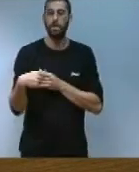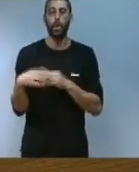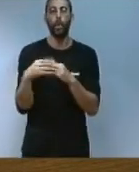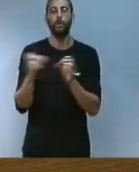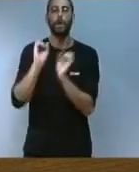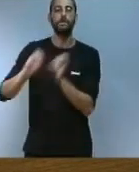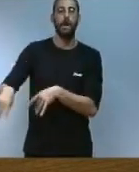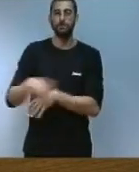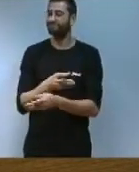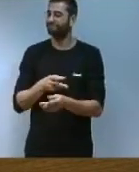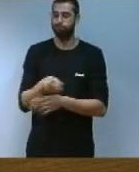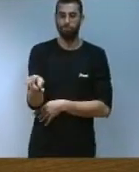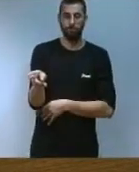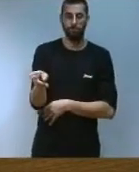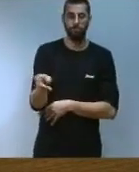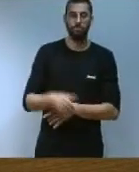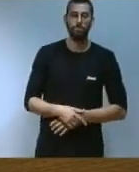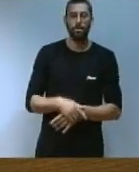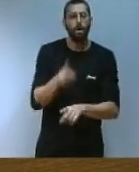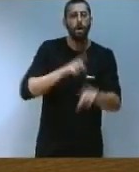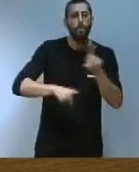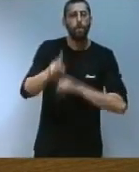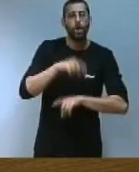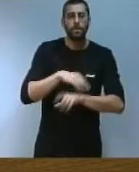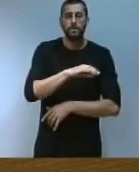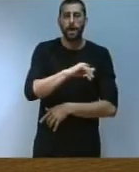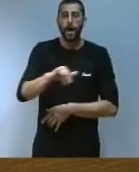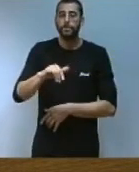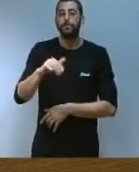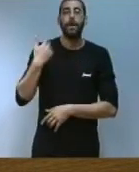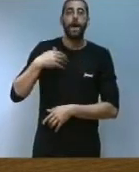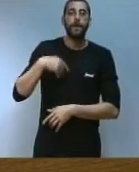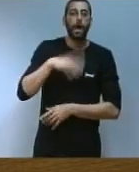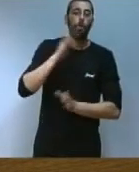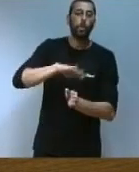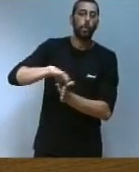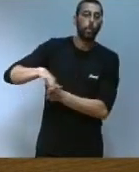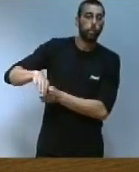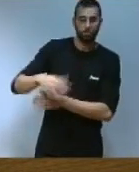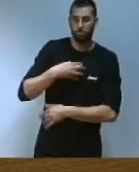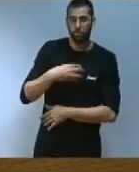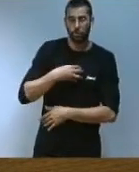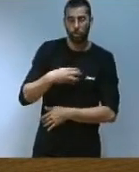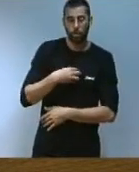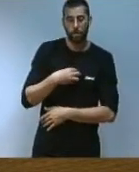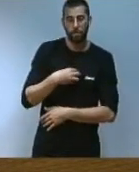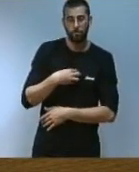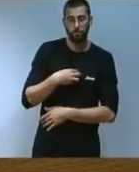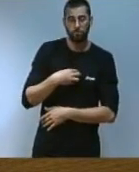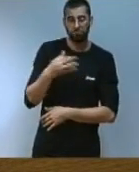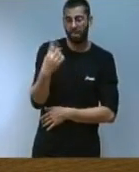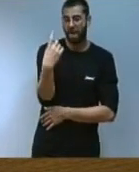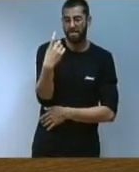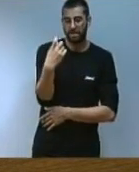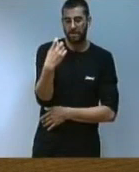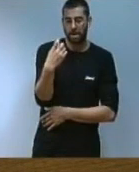ens enfrontem a problemes que ja no poden ser postergats i que exigeixen ires noves i poderoses com la proposta de l'economia